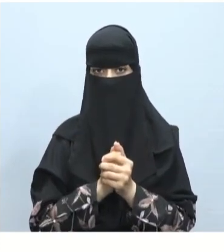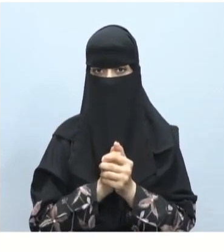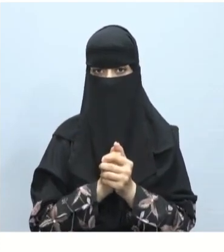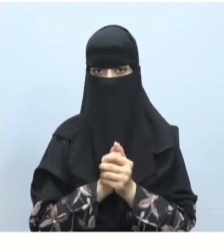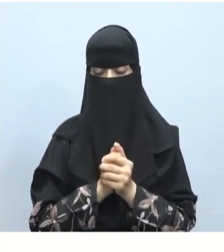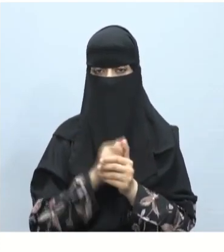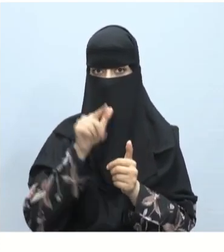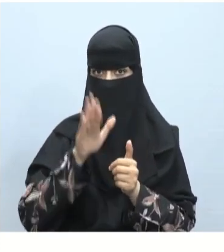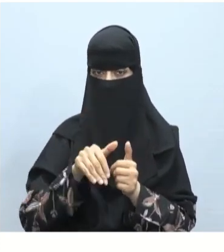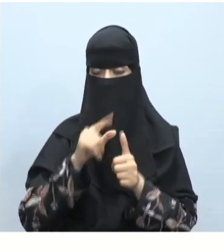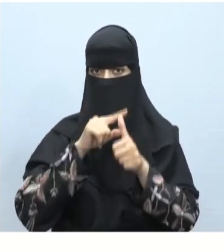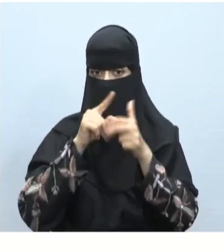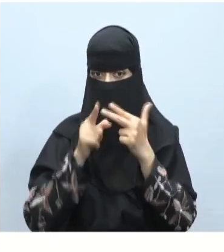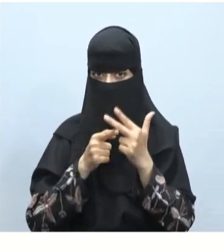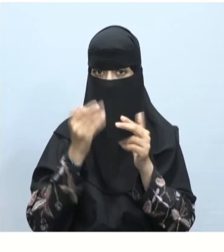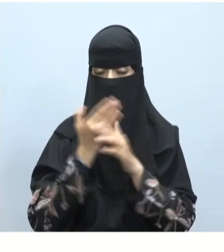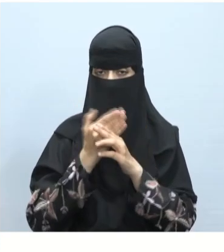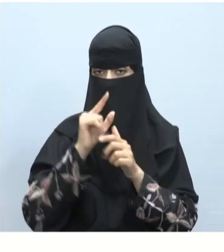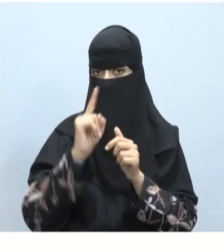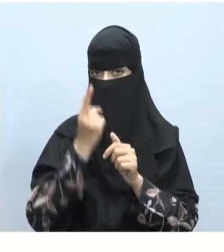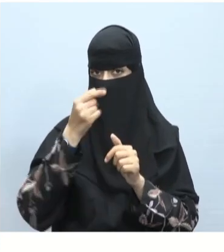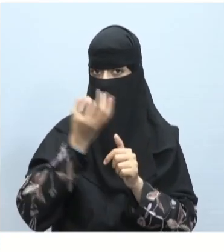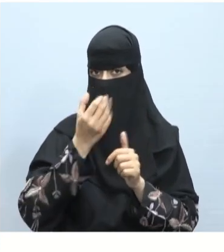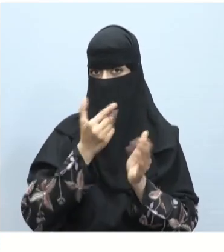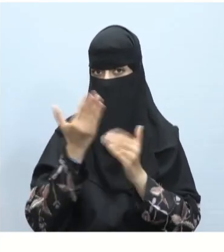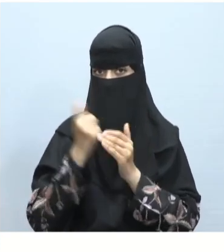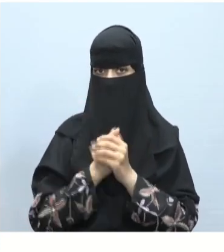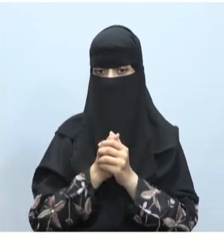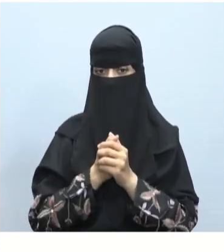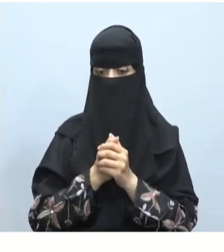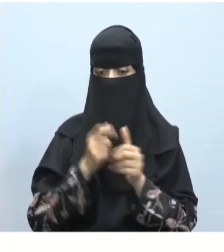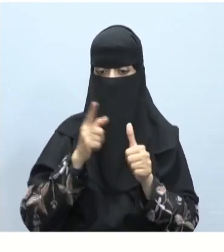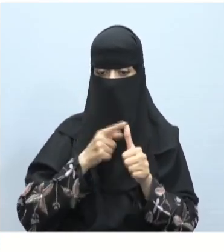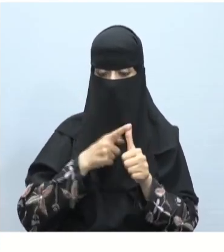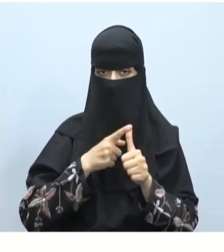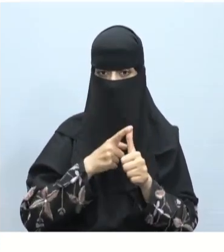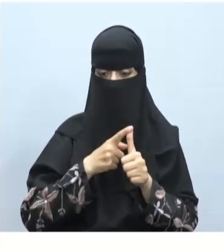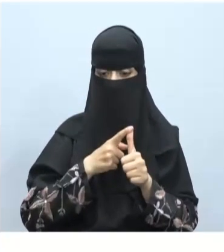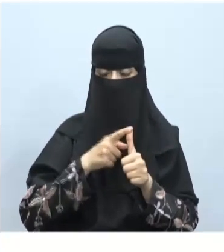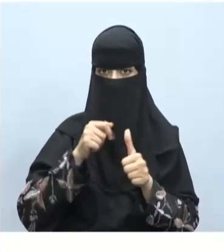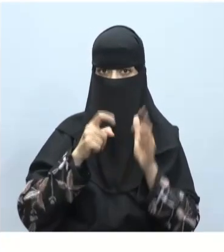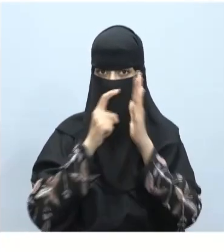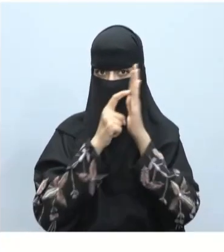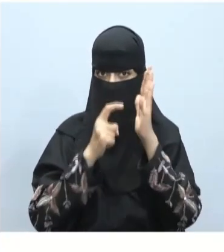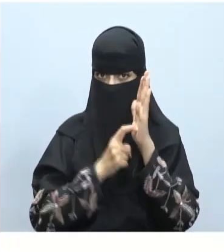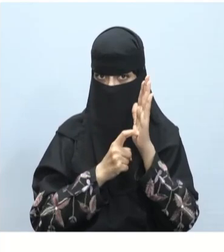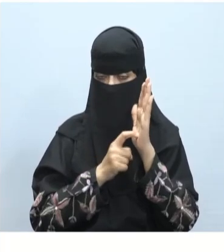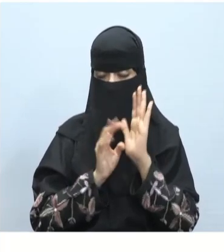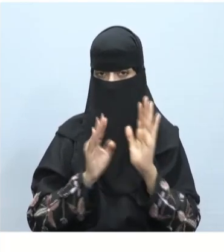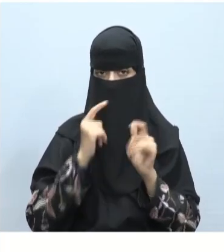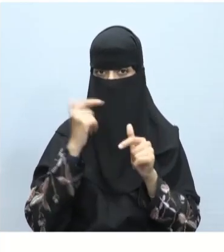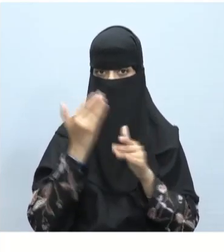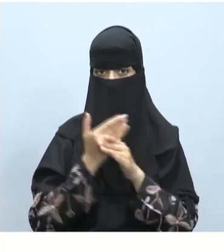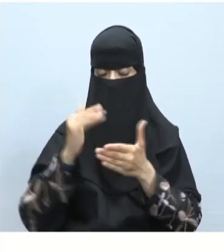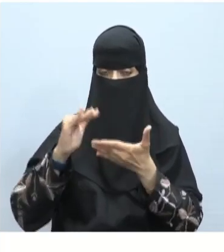لثلاث أسباب ذكرناها في بداية الدرس أولاً التنظيم لأن